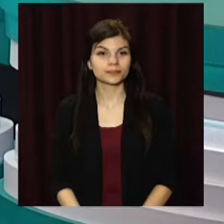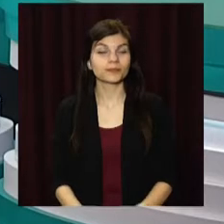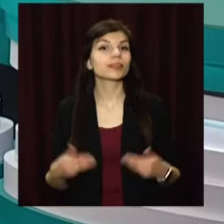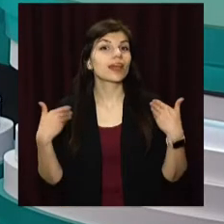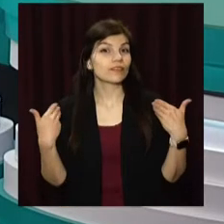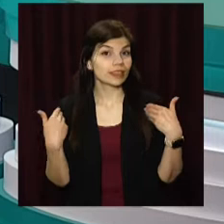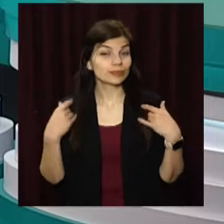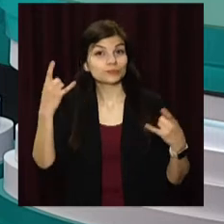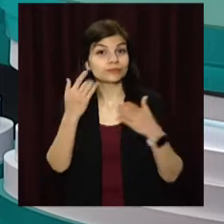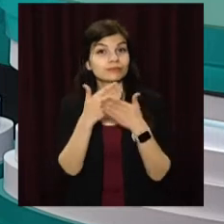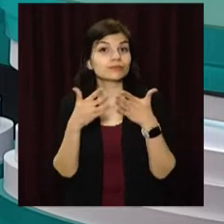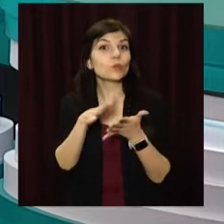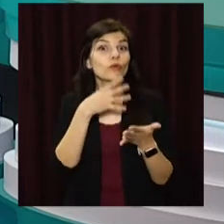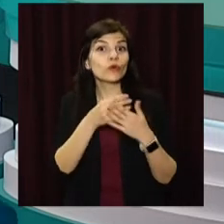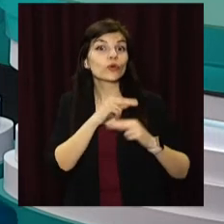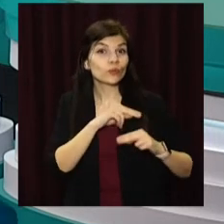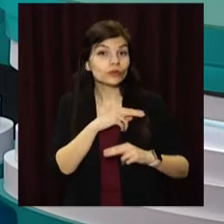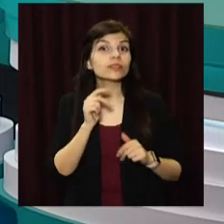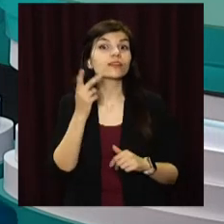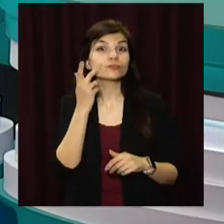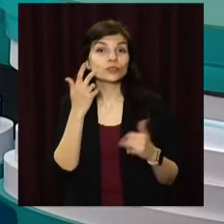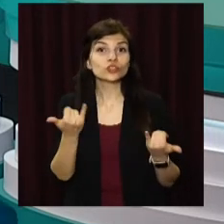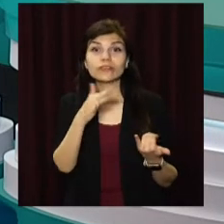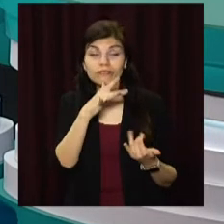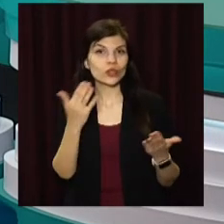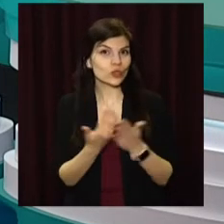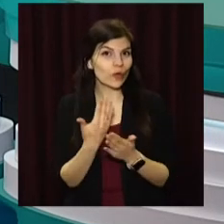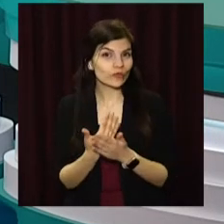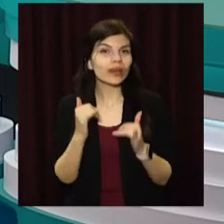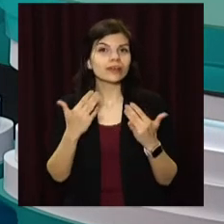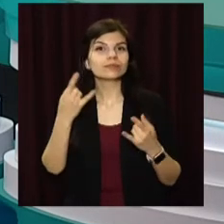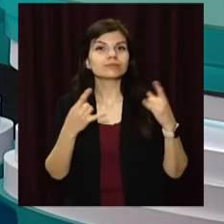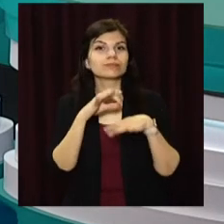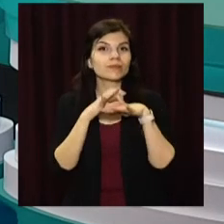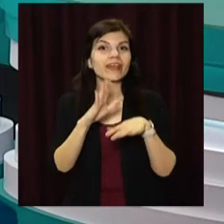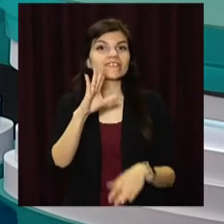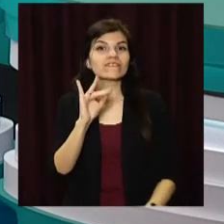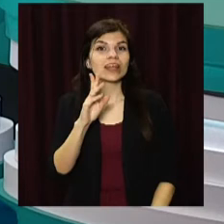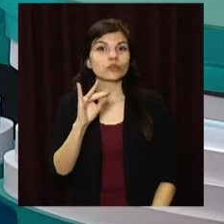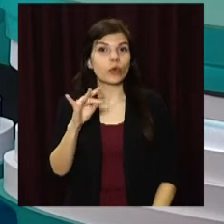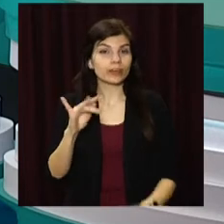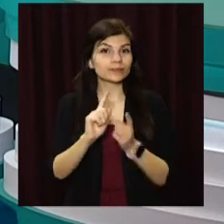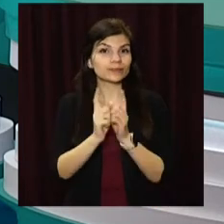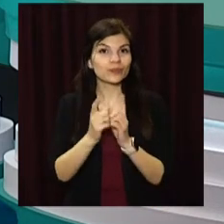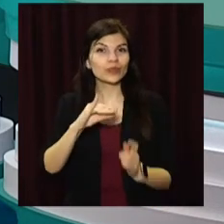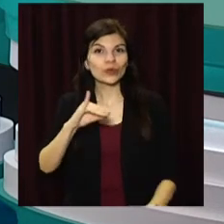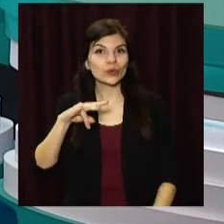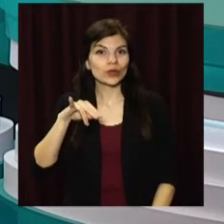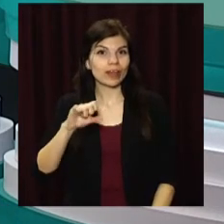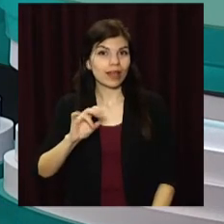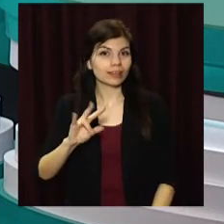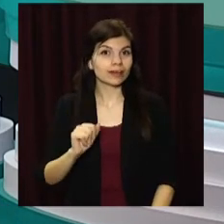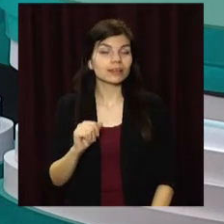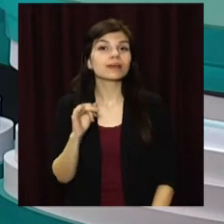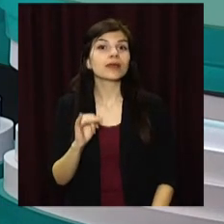Вітаю! Відкритий продовжує свою роботу і, як завжди, о цій порі новини. Для вас у студії працюють Вікторія Вахрушина та сурдоперекладачка Юліана